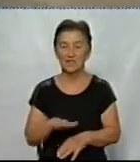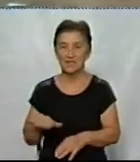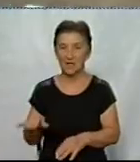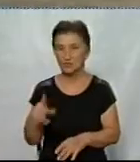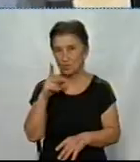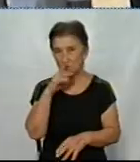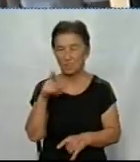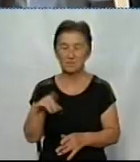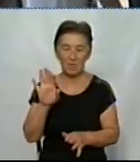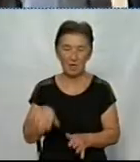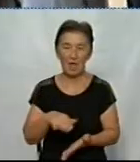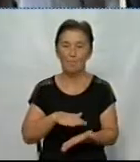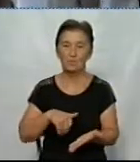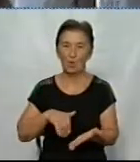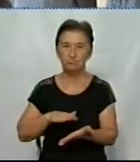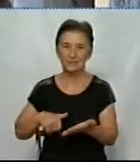вони їх припускаються.